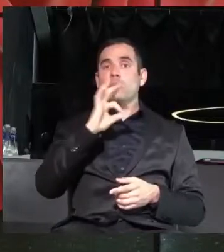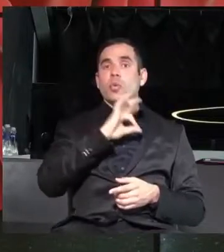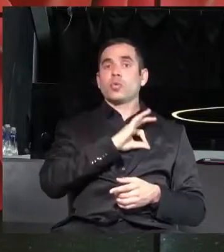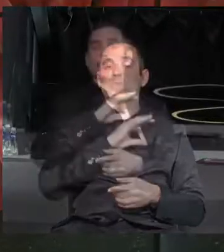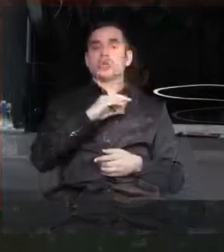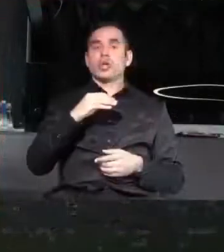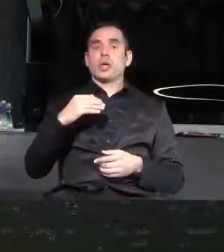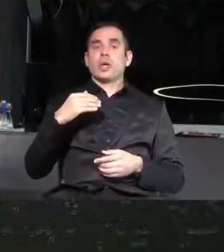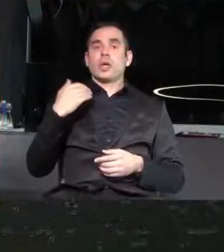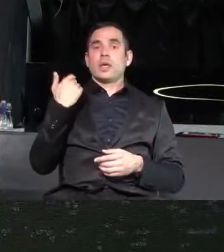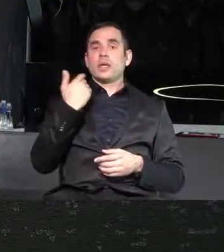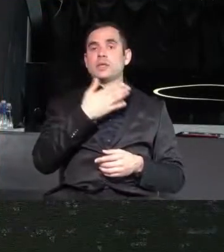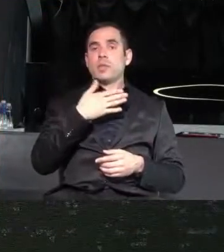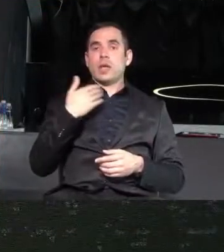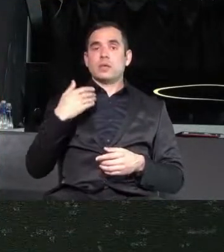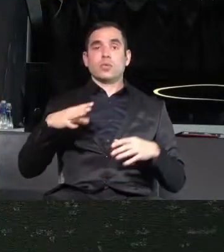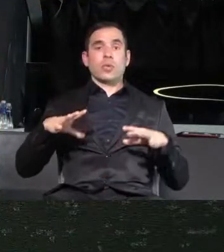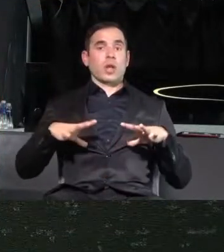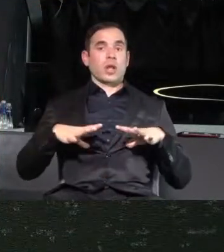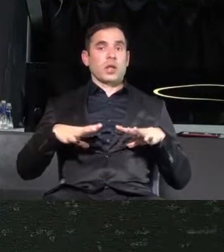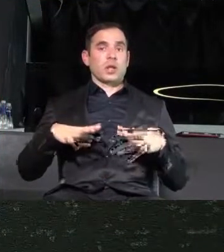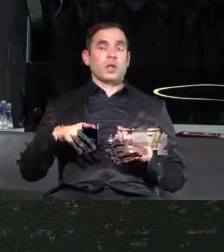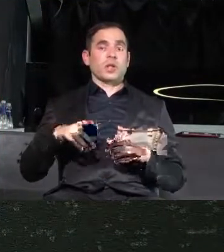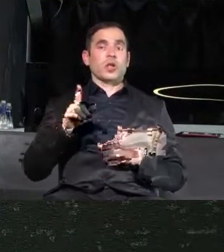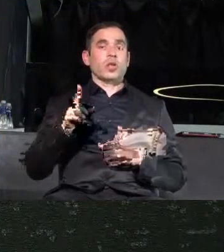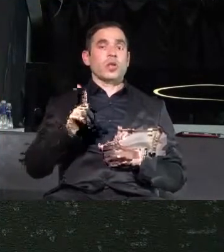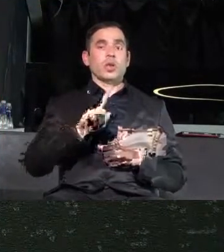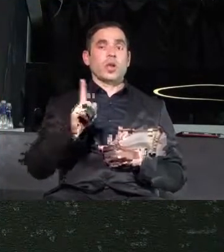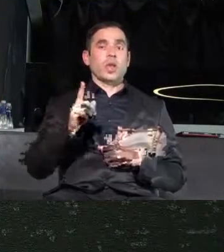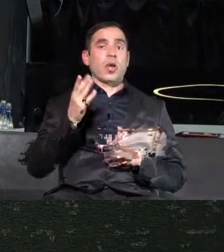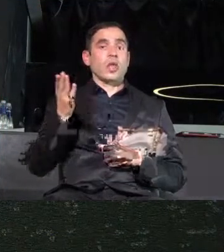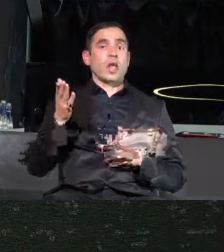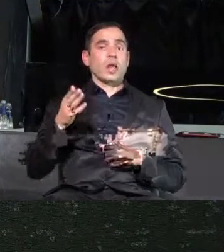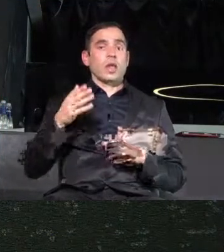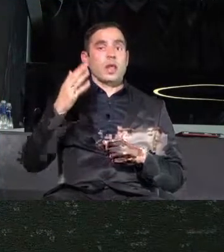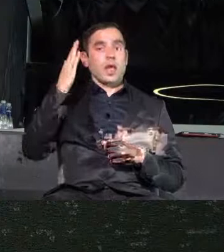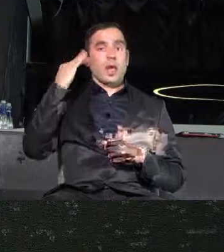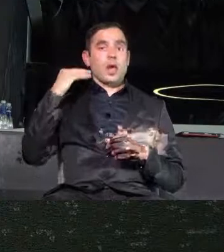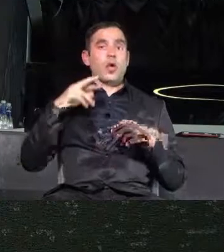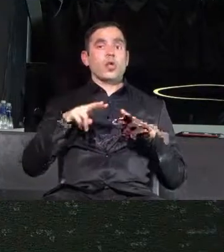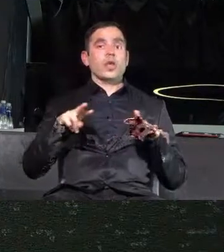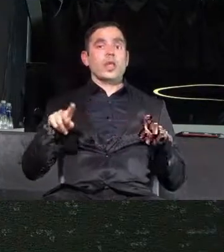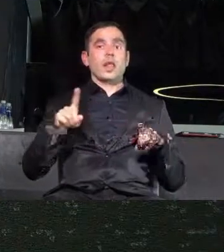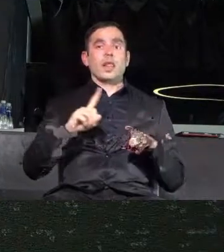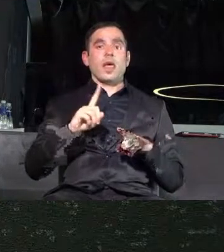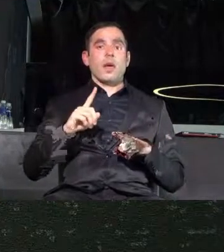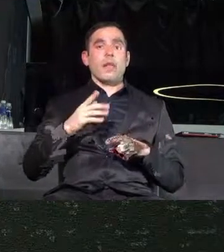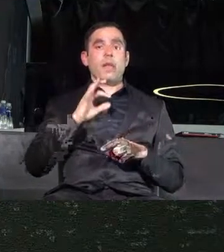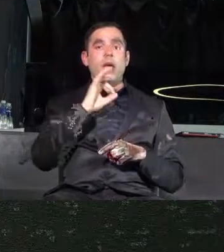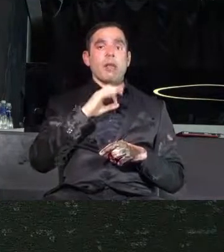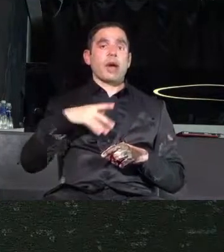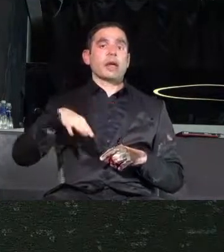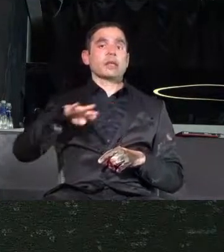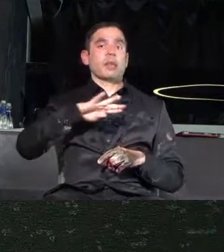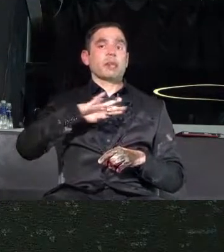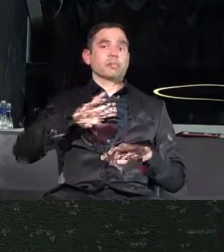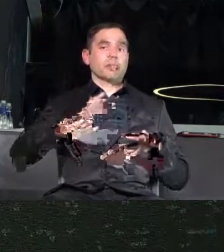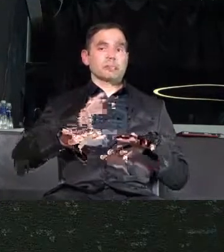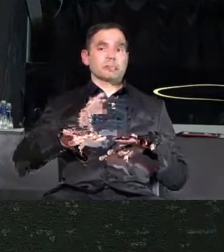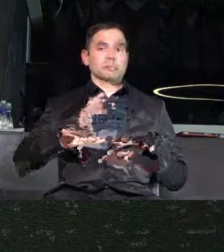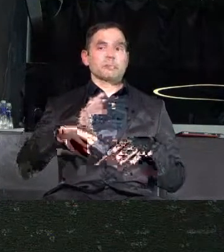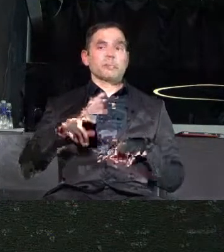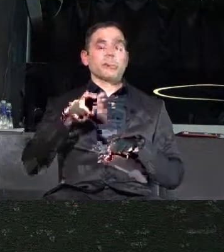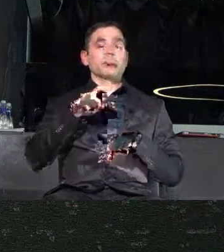гражданство, защото нито една от нейните родителки не е изпански граждани. Джейн